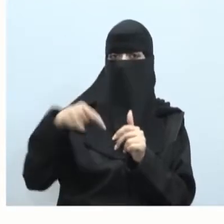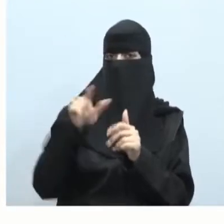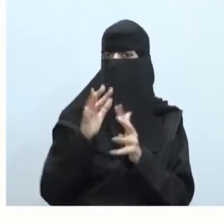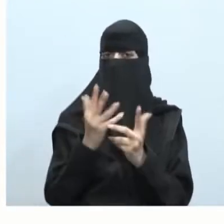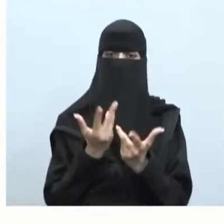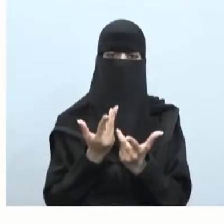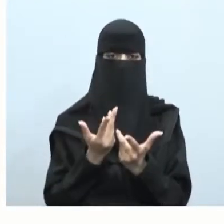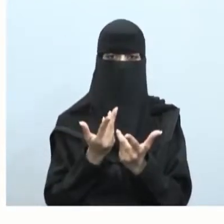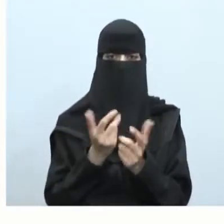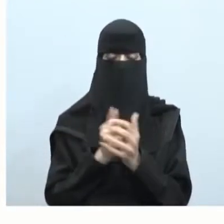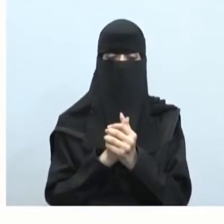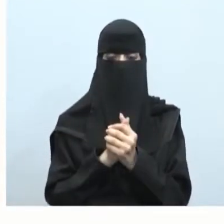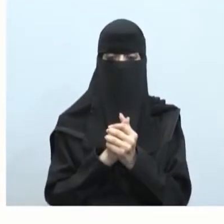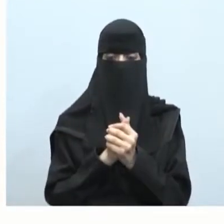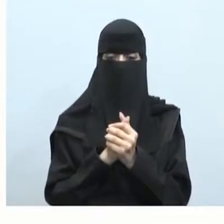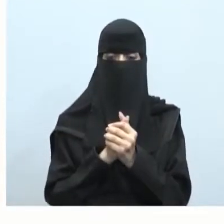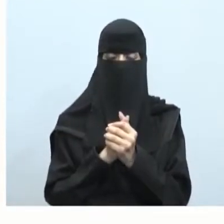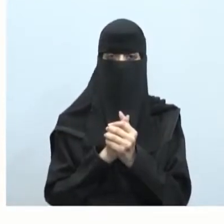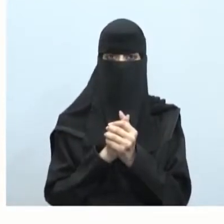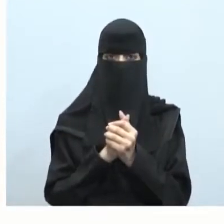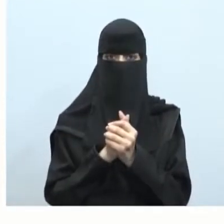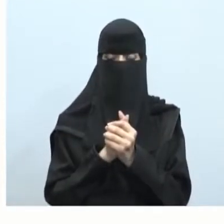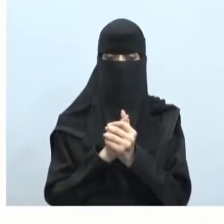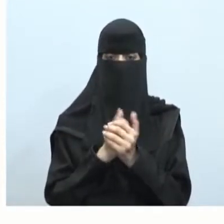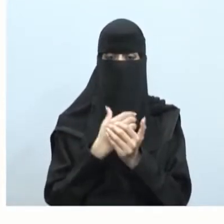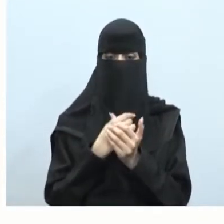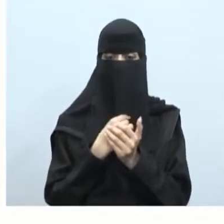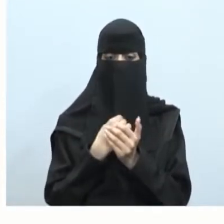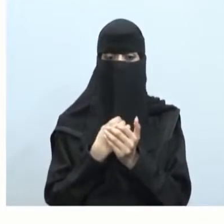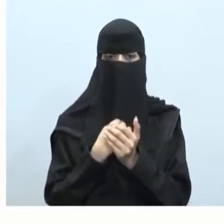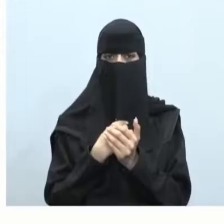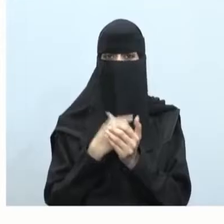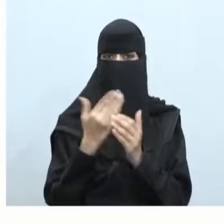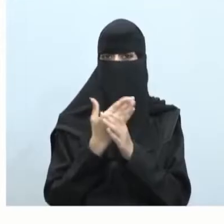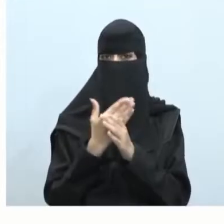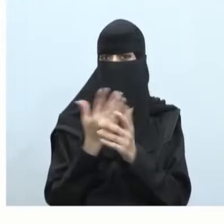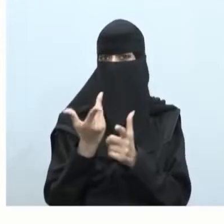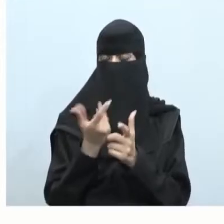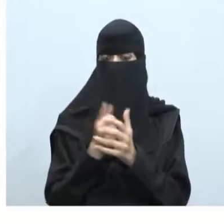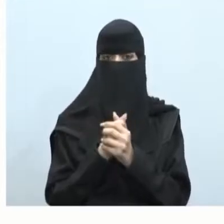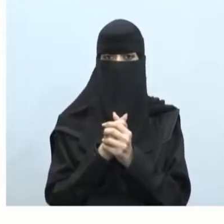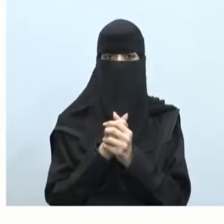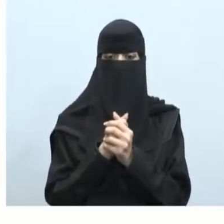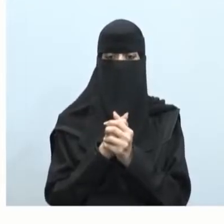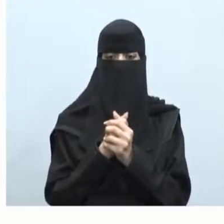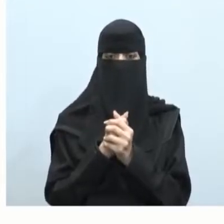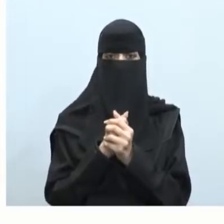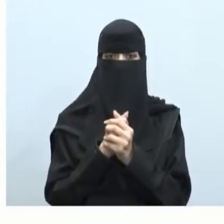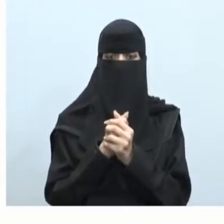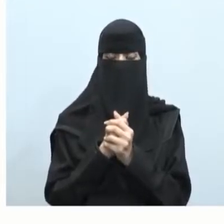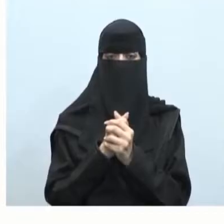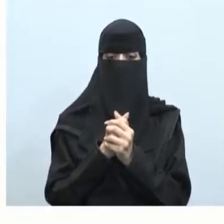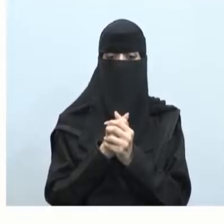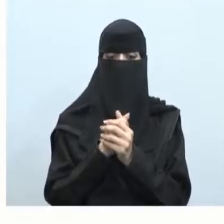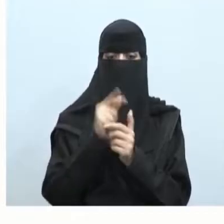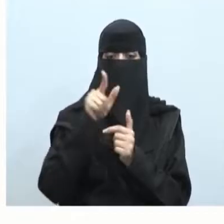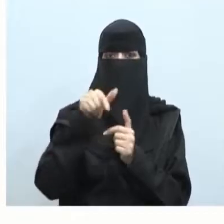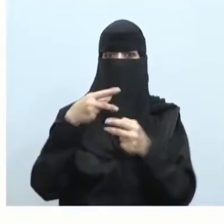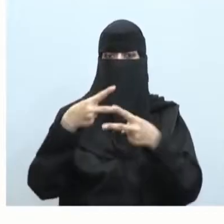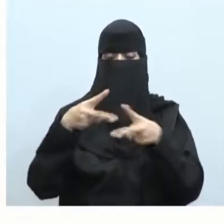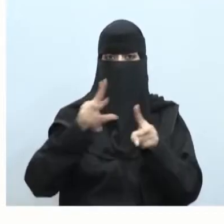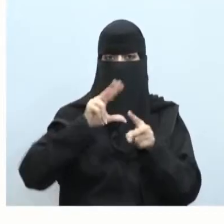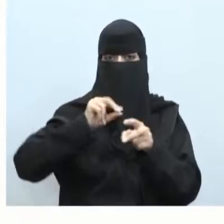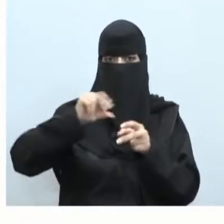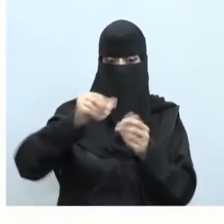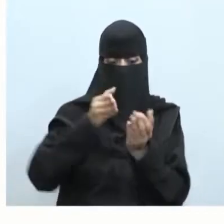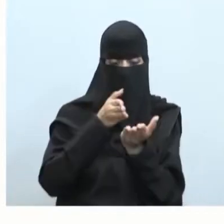المجرة بدرب التبانة؟ لماذا؟ أبناء وبنات الطلاب لأنها تبدو